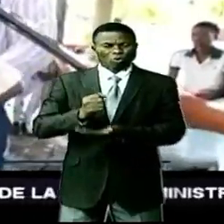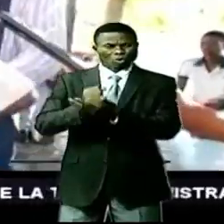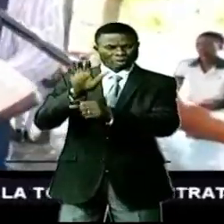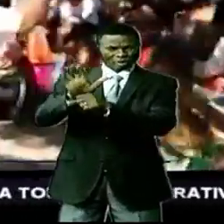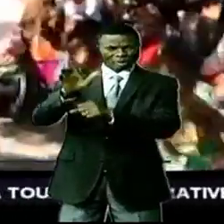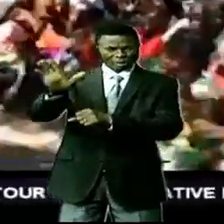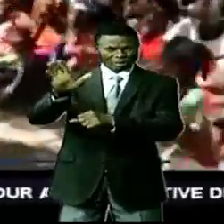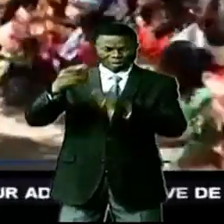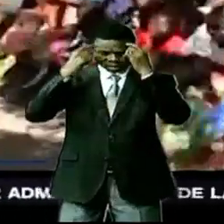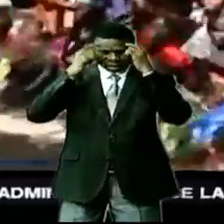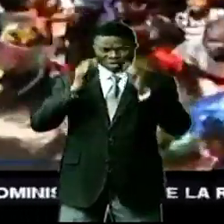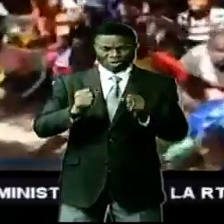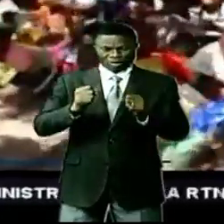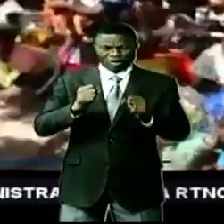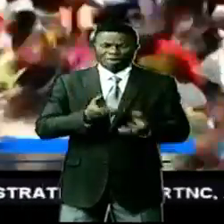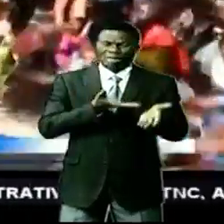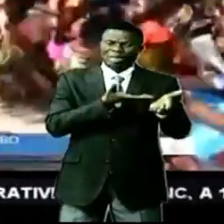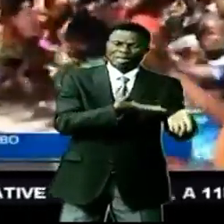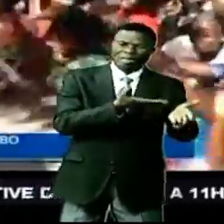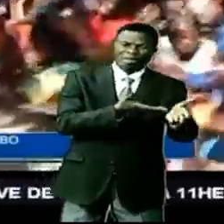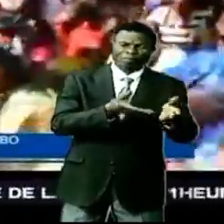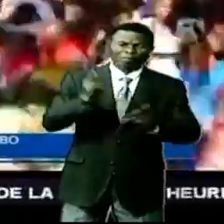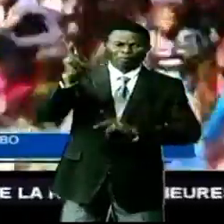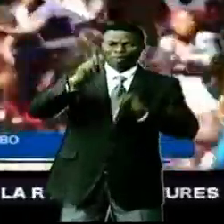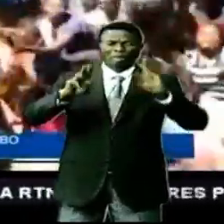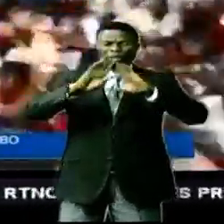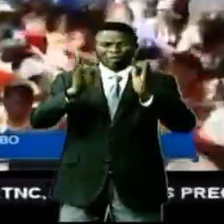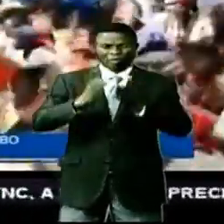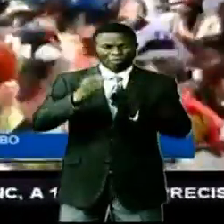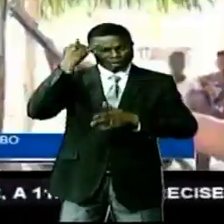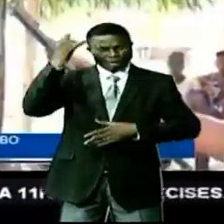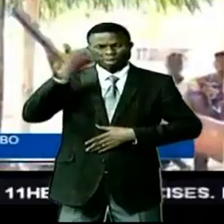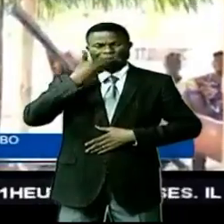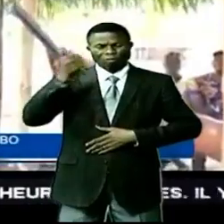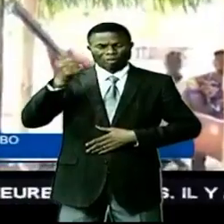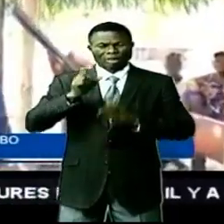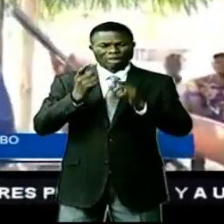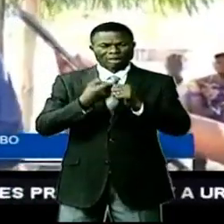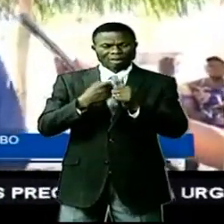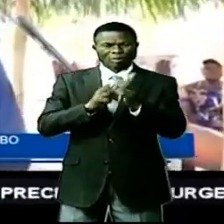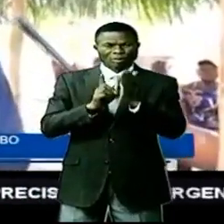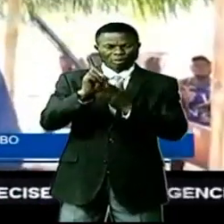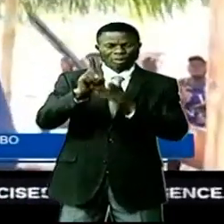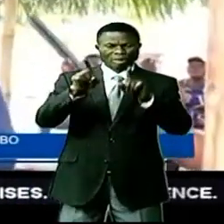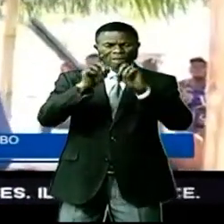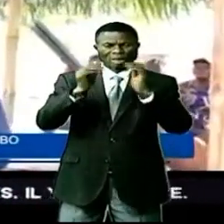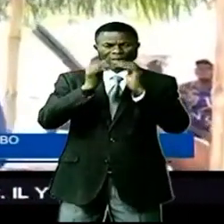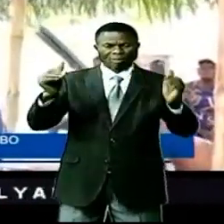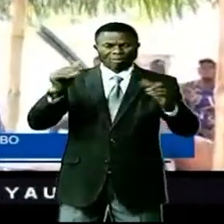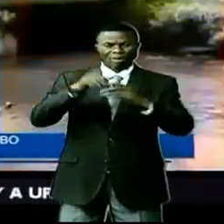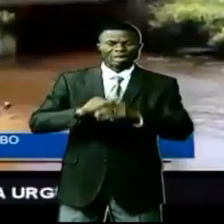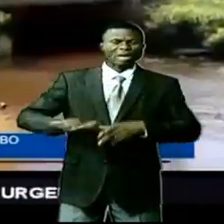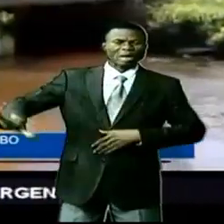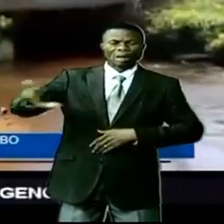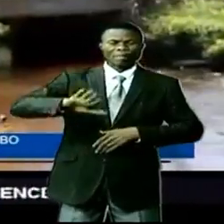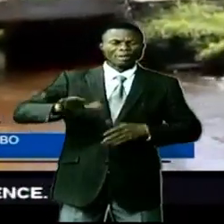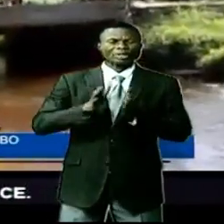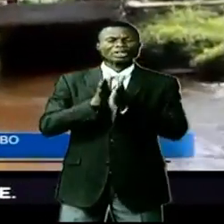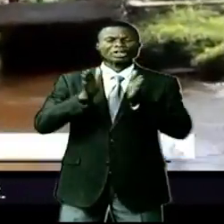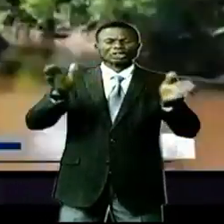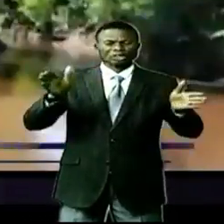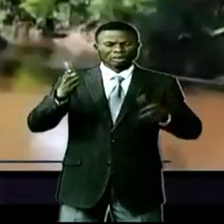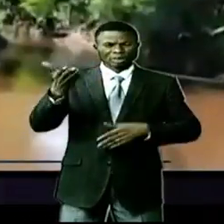pour sa détermination d'accompagner les initiatives visant le développement et la paix à travers toute la République